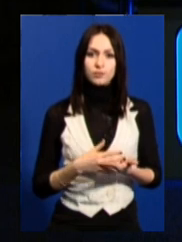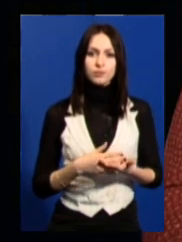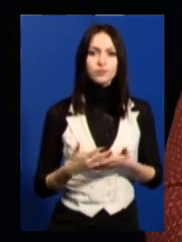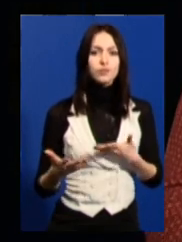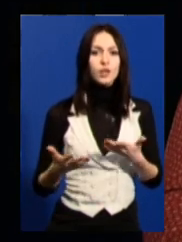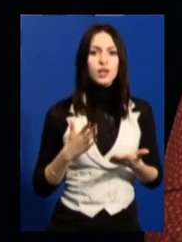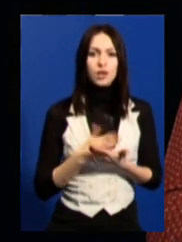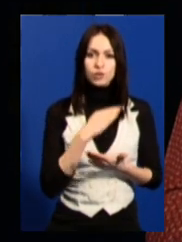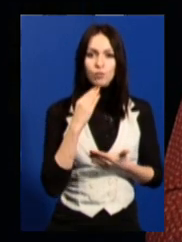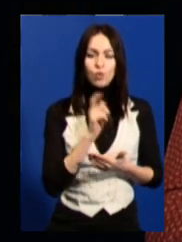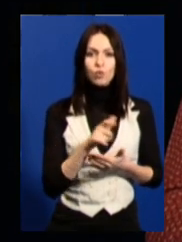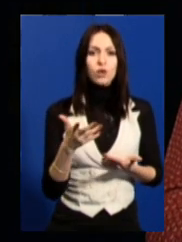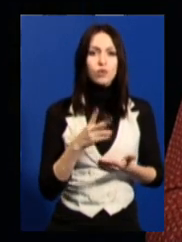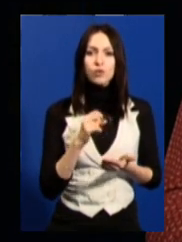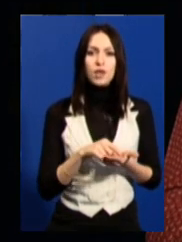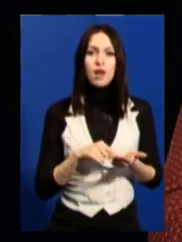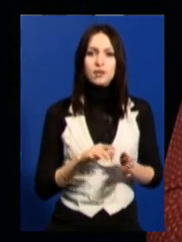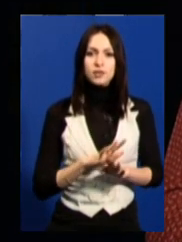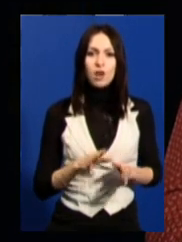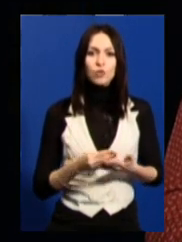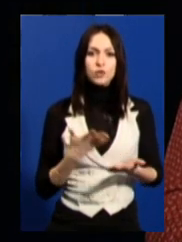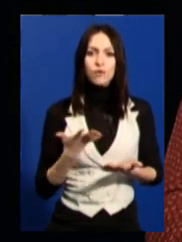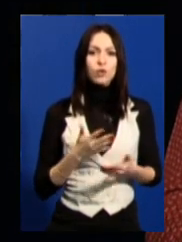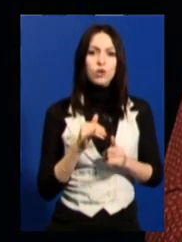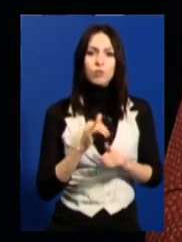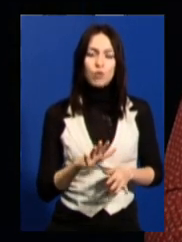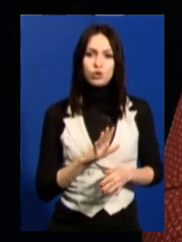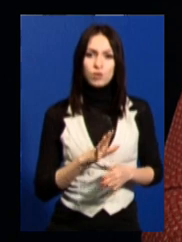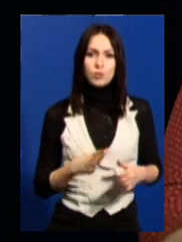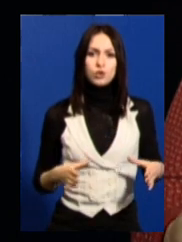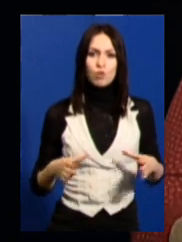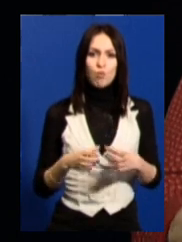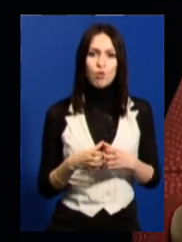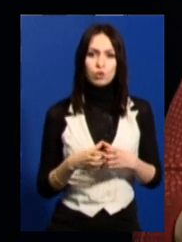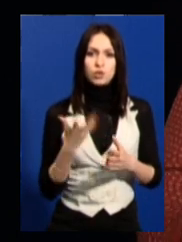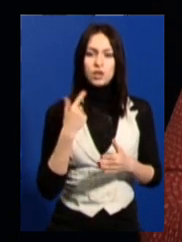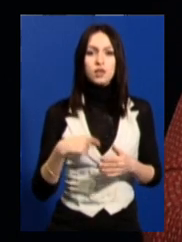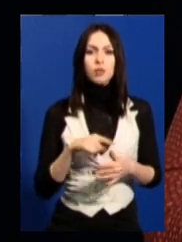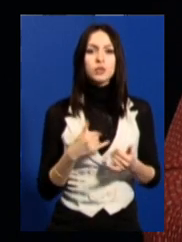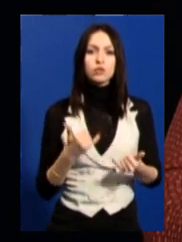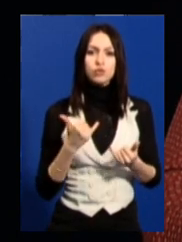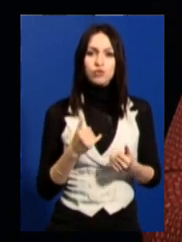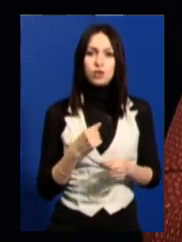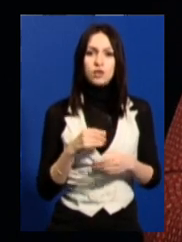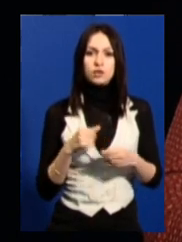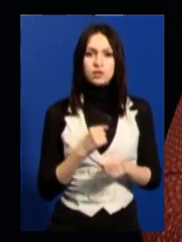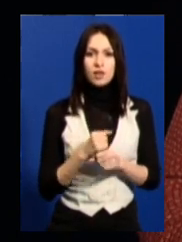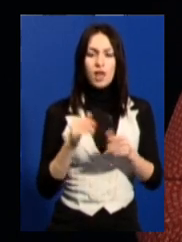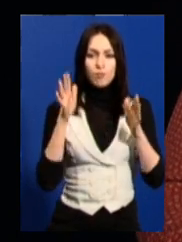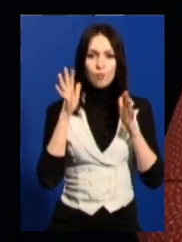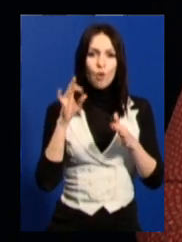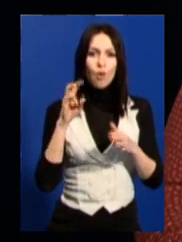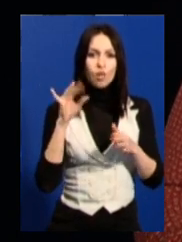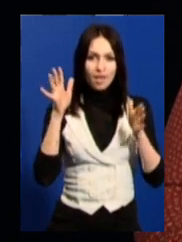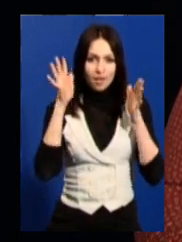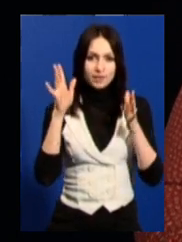купа людей, які не розділяють цінності, в яких не може бути Соборності. Коли ми зараз робимо Олені Святого Миколаїв,